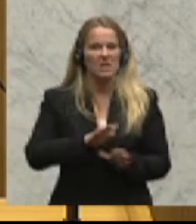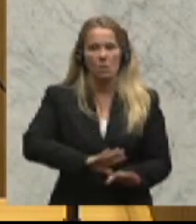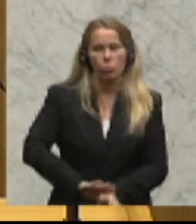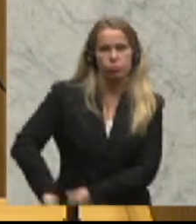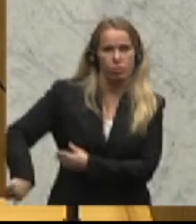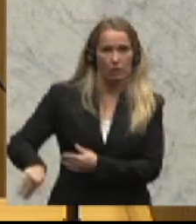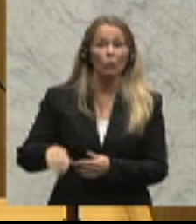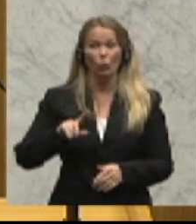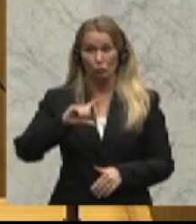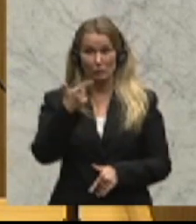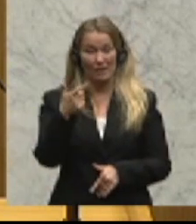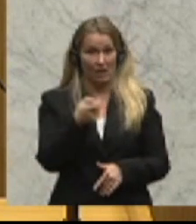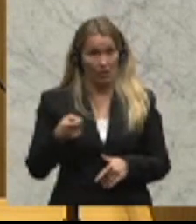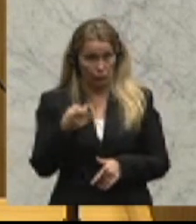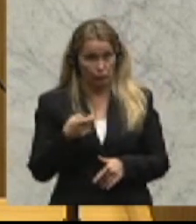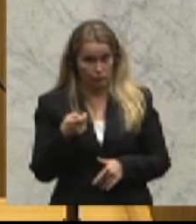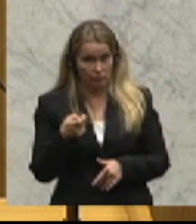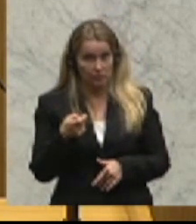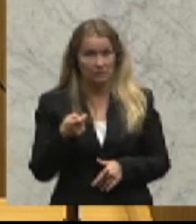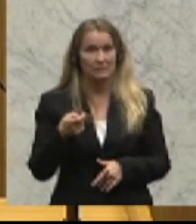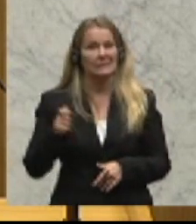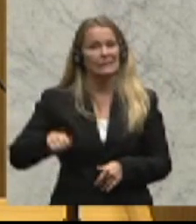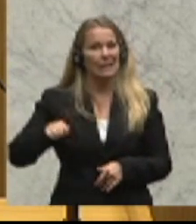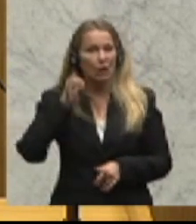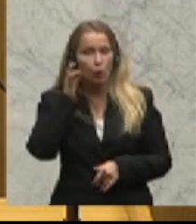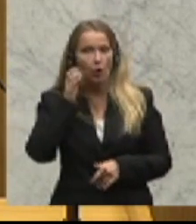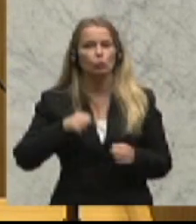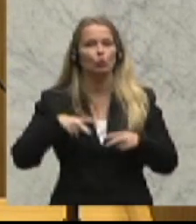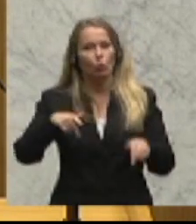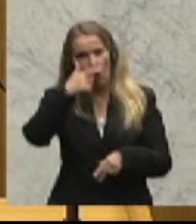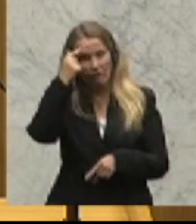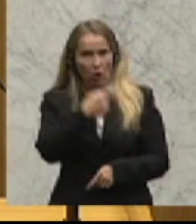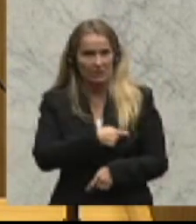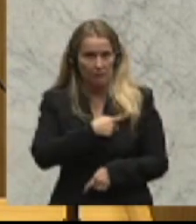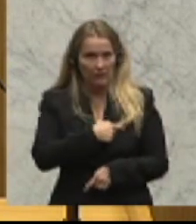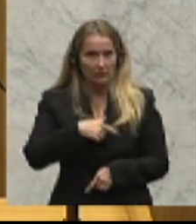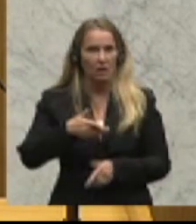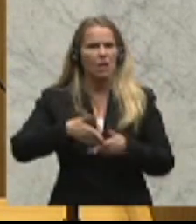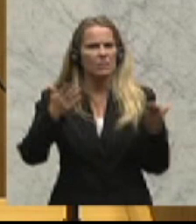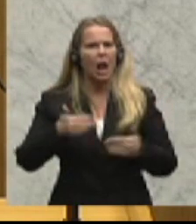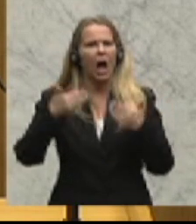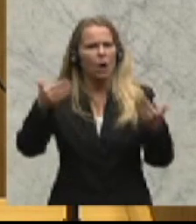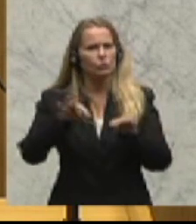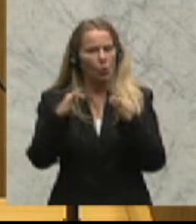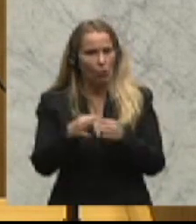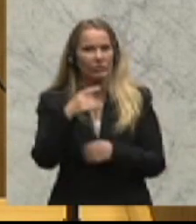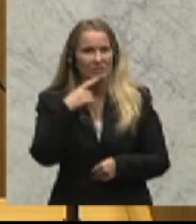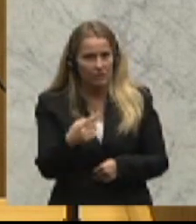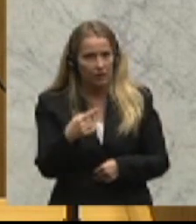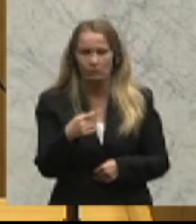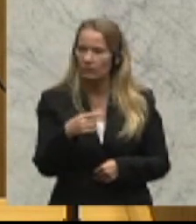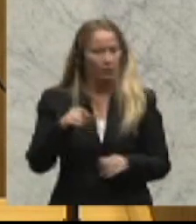Und am 2. August hat die Senatorin der Südtiroler Volkspartei, Helga Thaler-Ausserhofer, gemeint, es ist